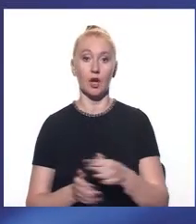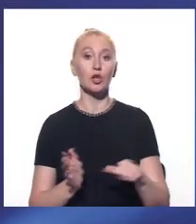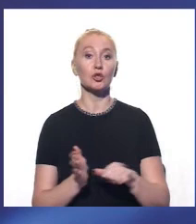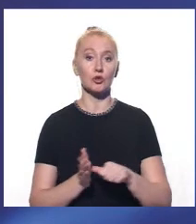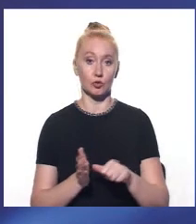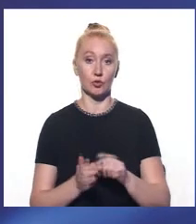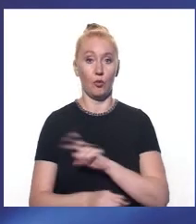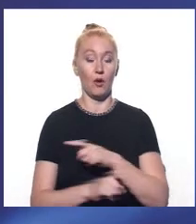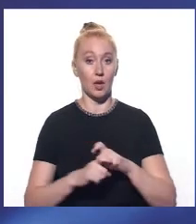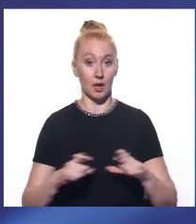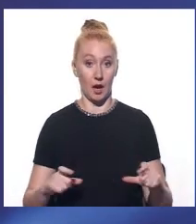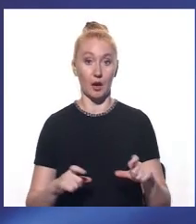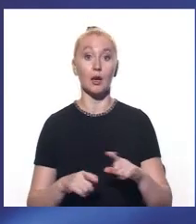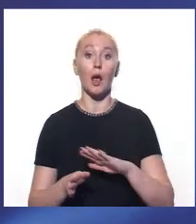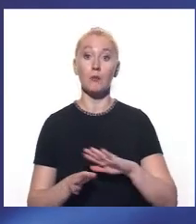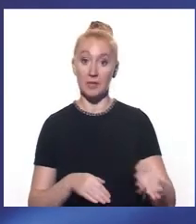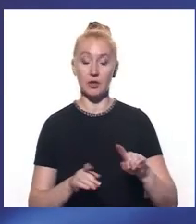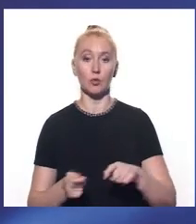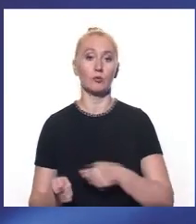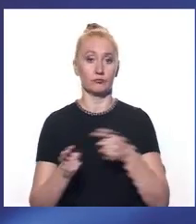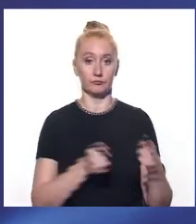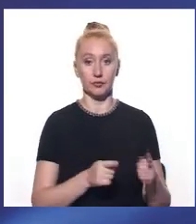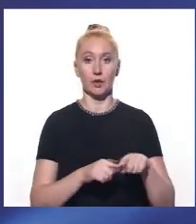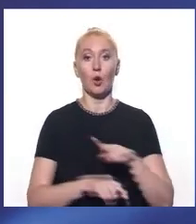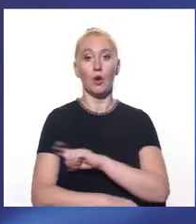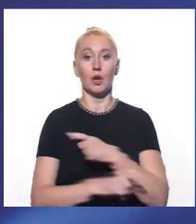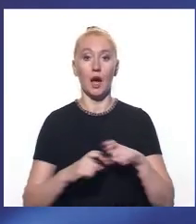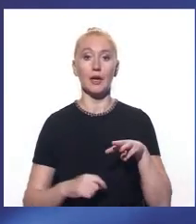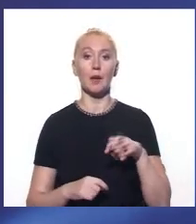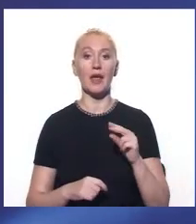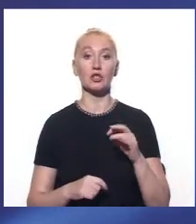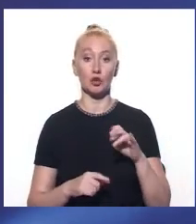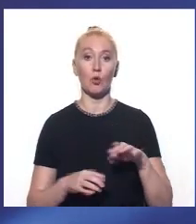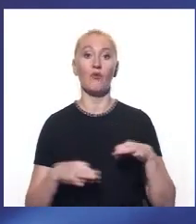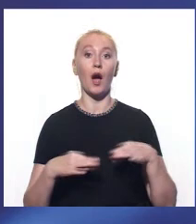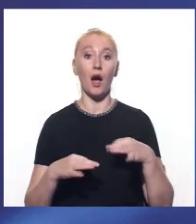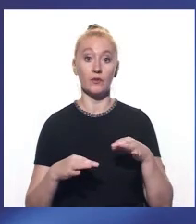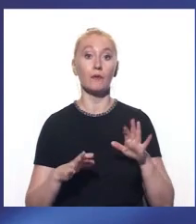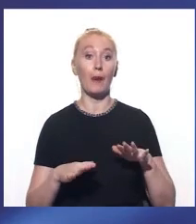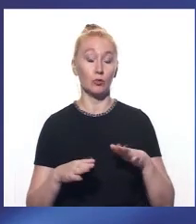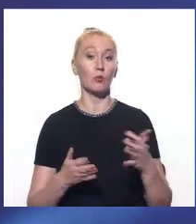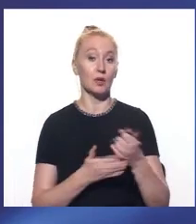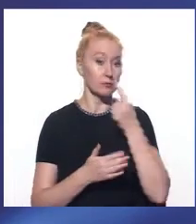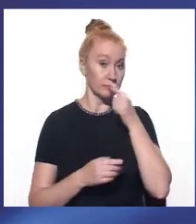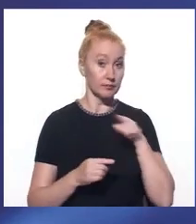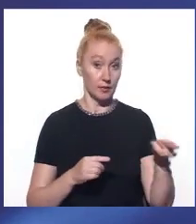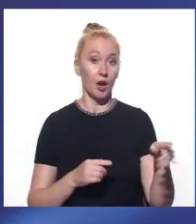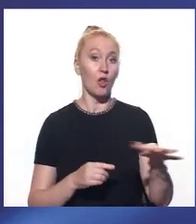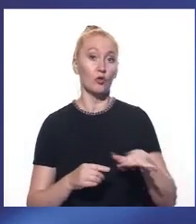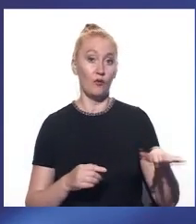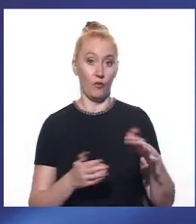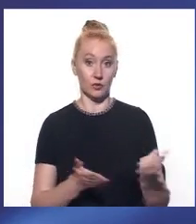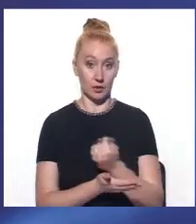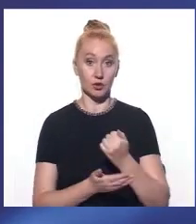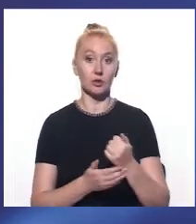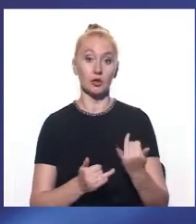до 6-ї міської лікарні. Після цього доправили до лікарні Мечникова. Автівку знайшли неподалік в одному із дворів.